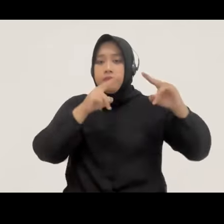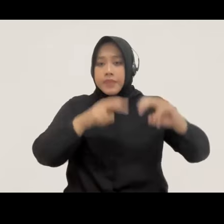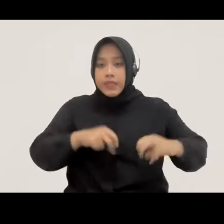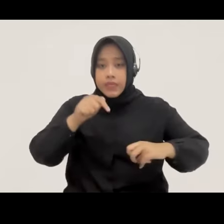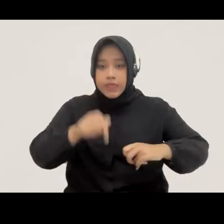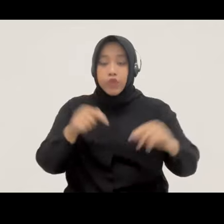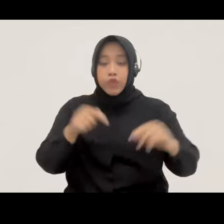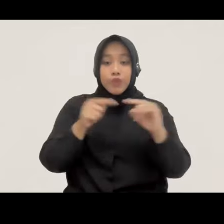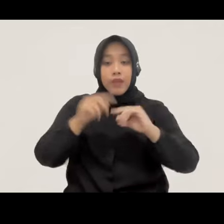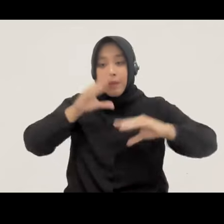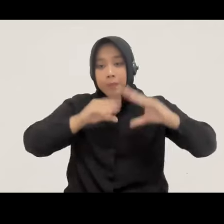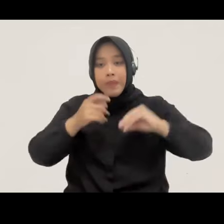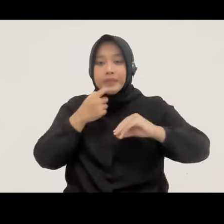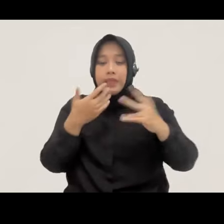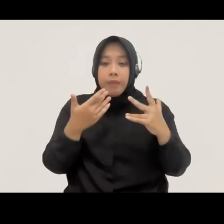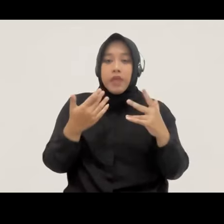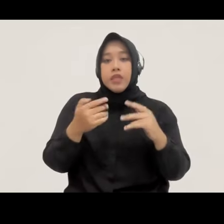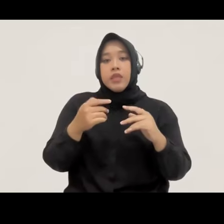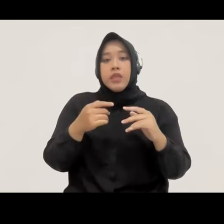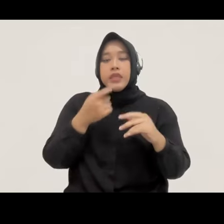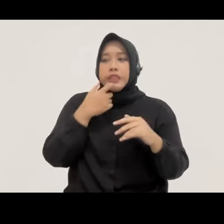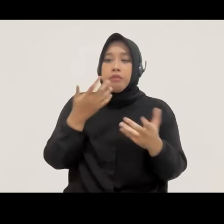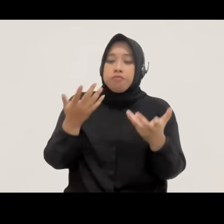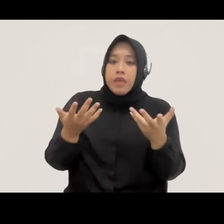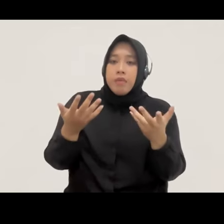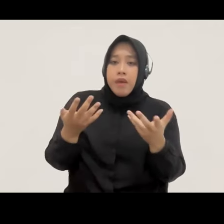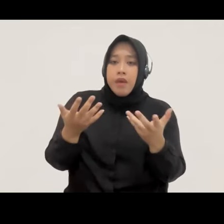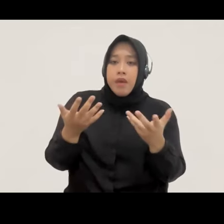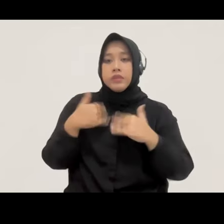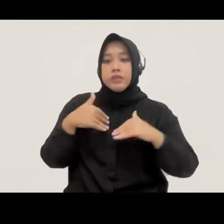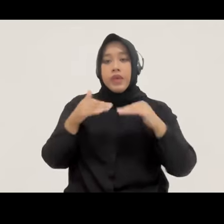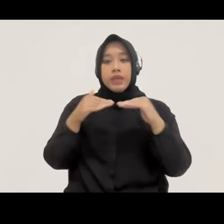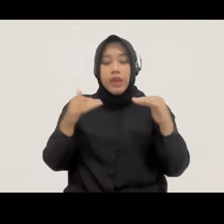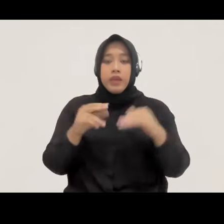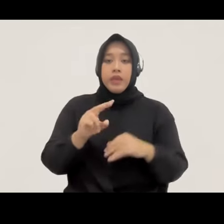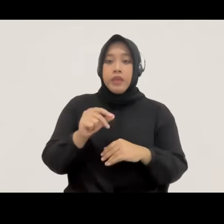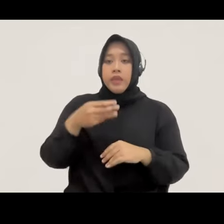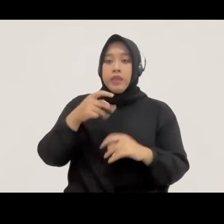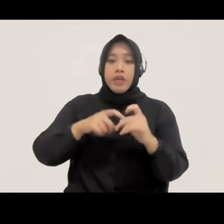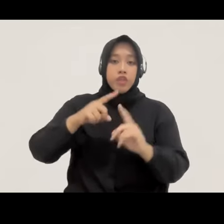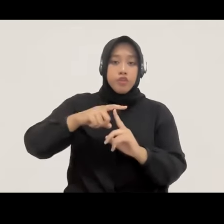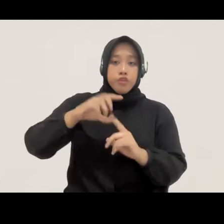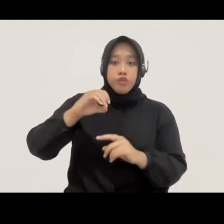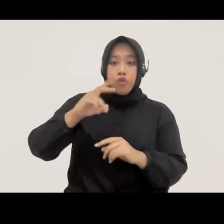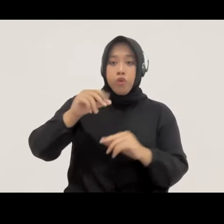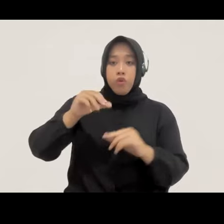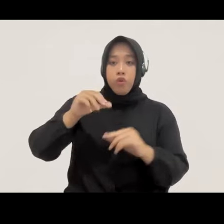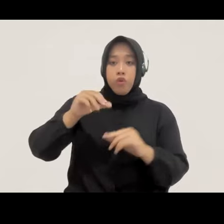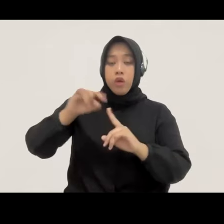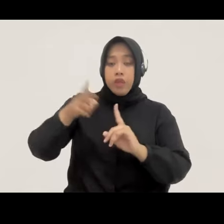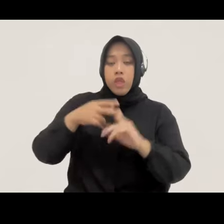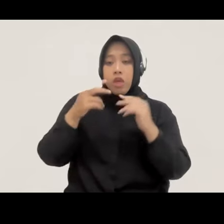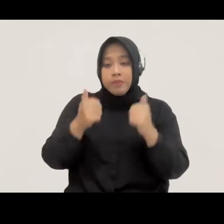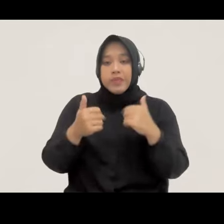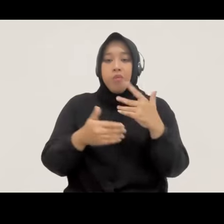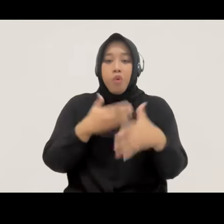ada membahas suatu studi perbandingan tentang bagaimana program keadilan restoratif dapat berjalan dengan